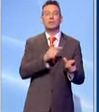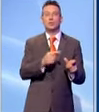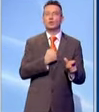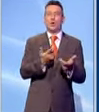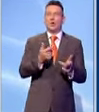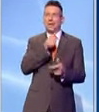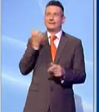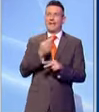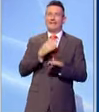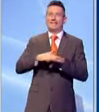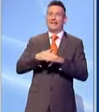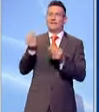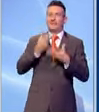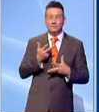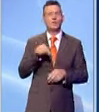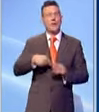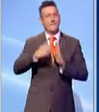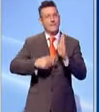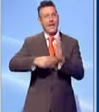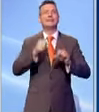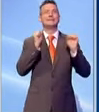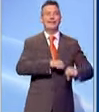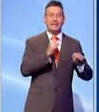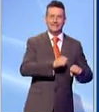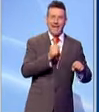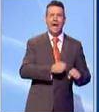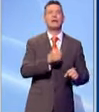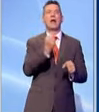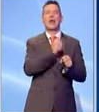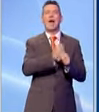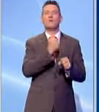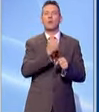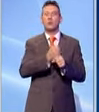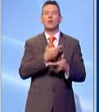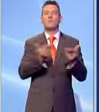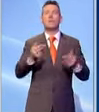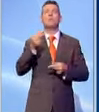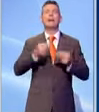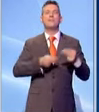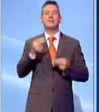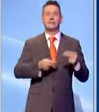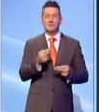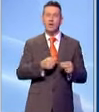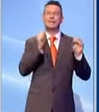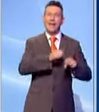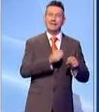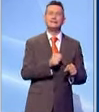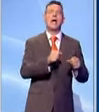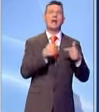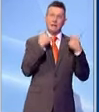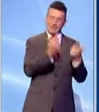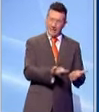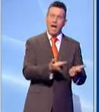garantito in questi mesi la sicurezza sanitaria dei lavoratori della pubblica amministrazione, ma non sempre abbiamo garantito